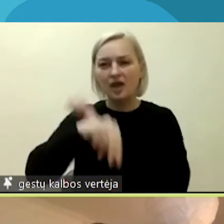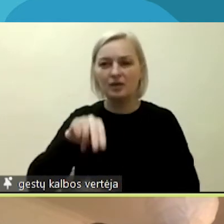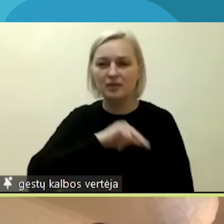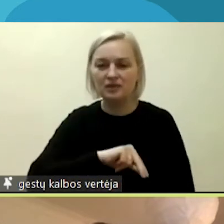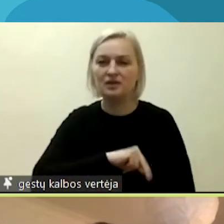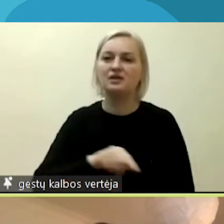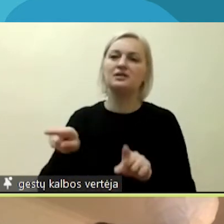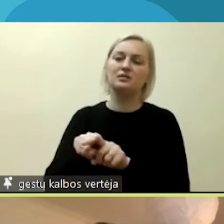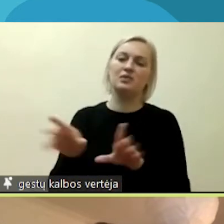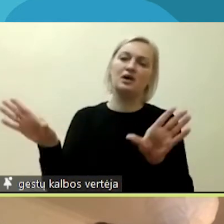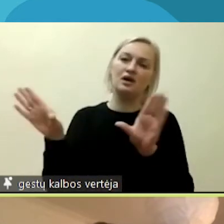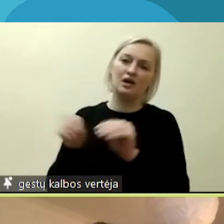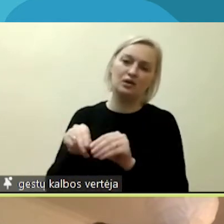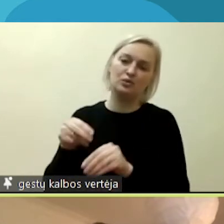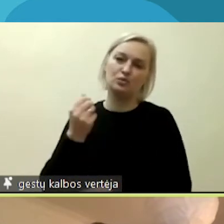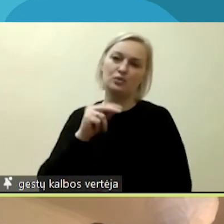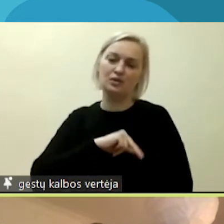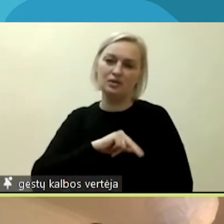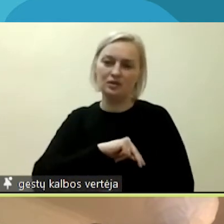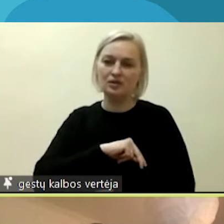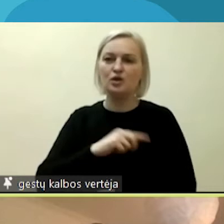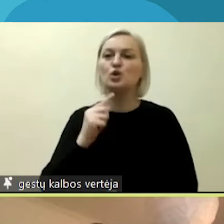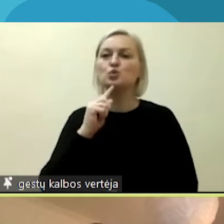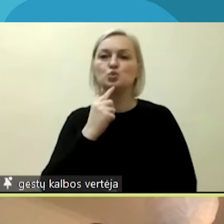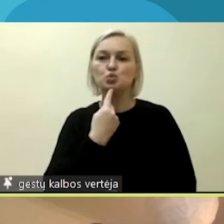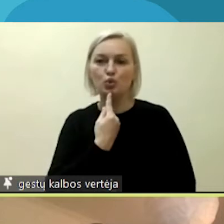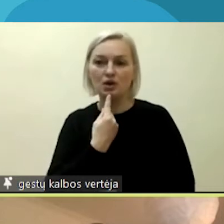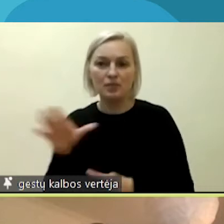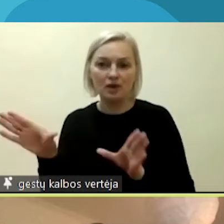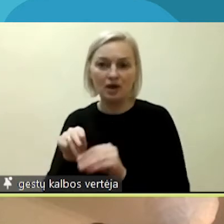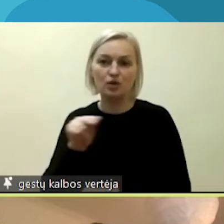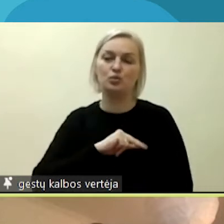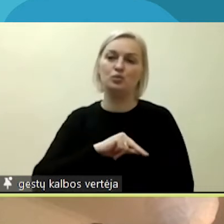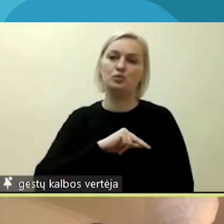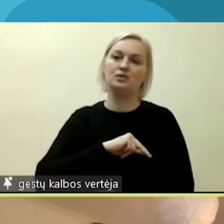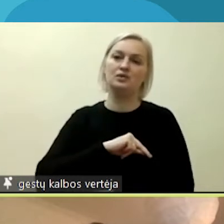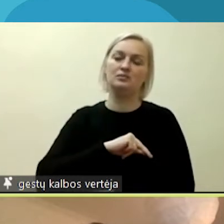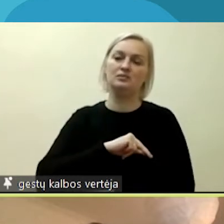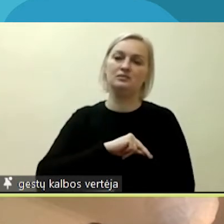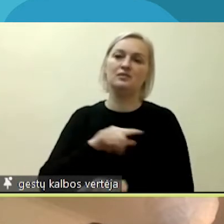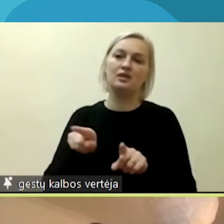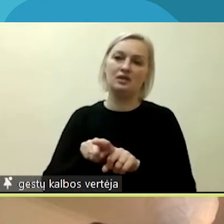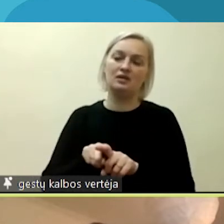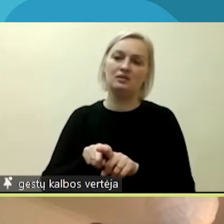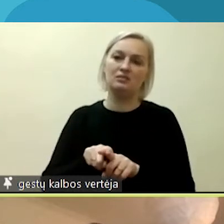kartu su partneriais iš Suomijos. Taip pat